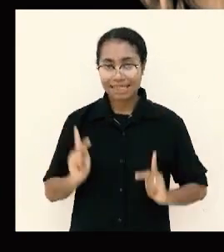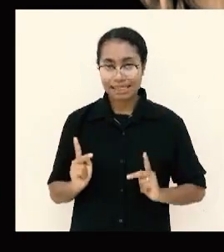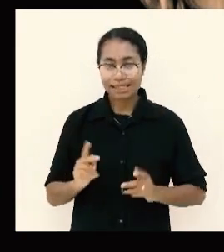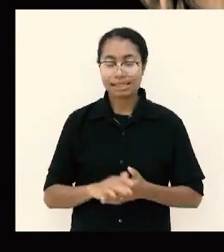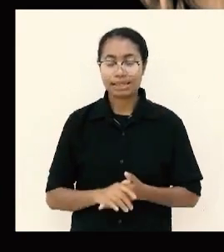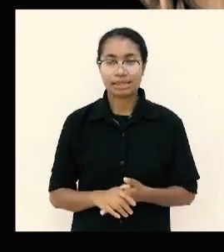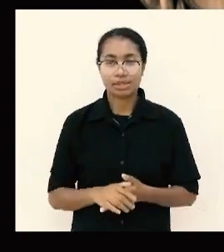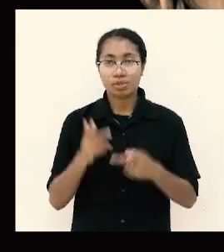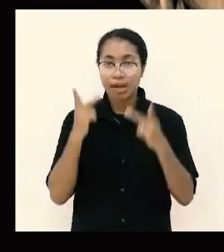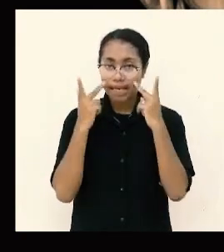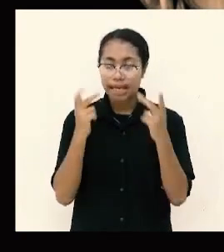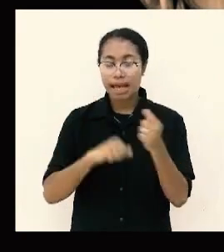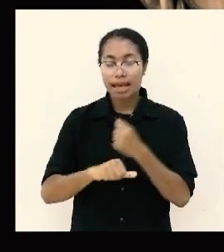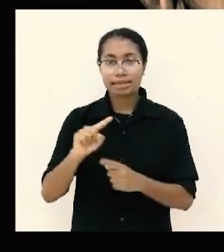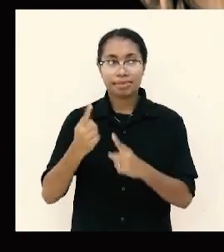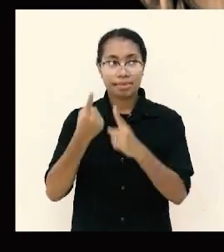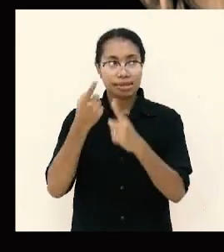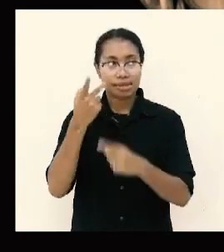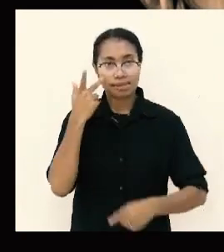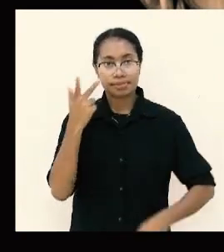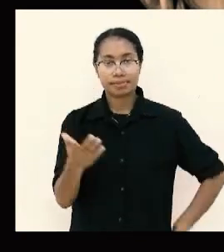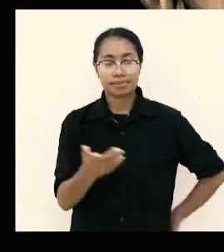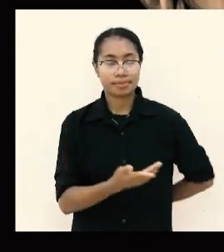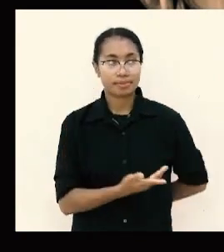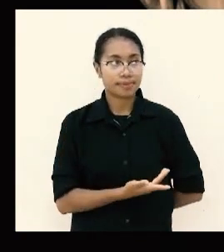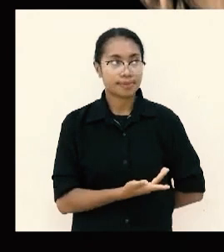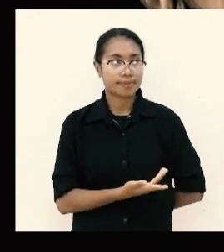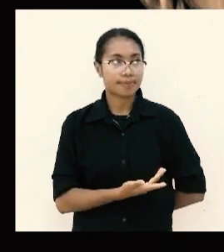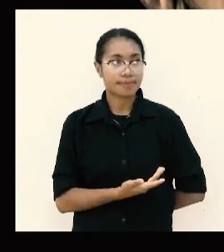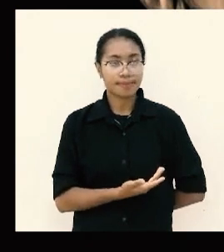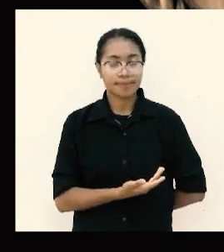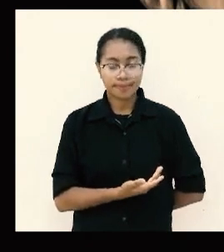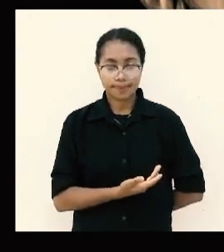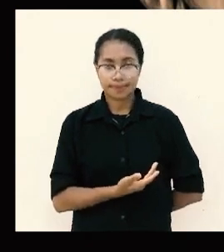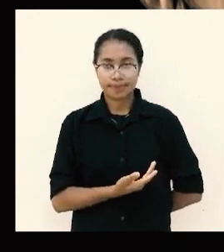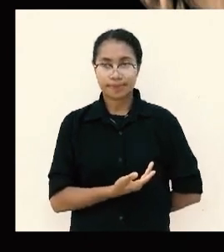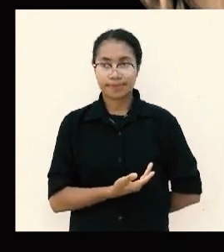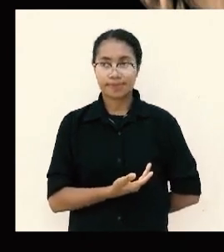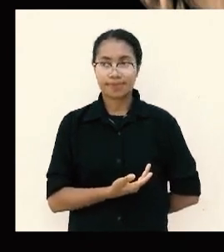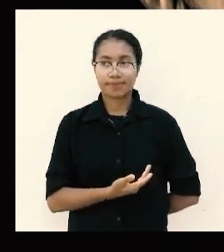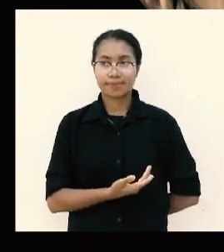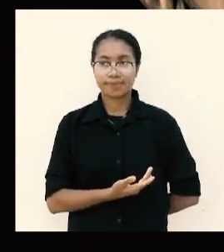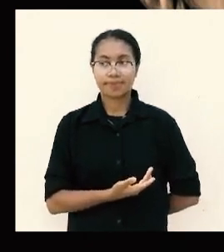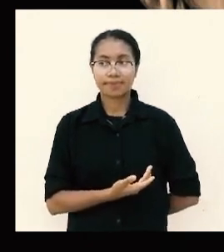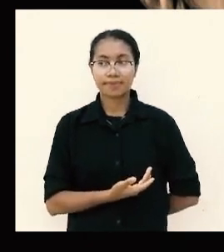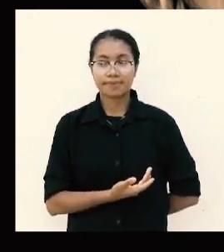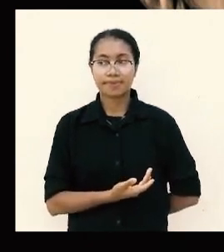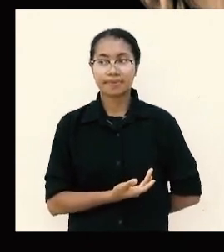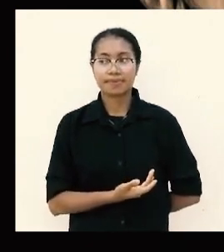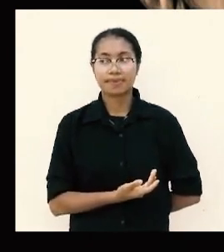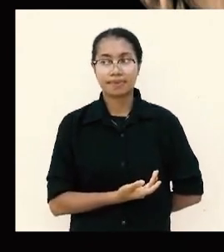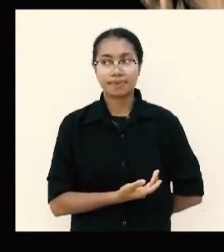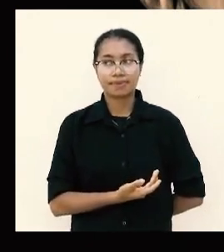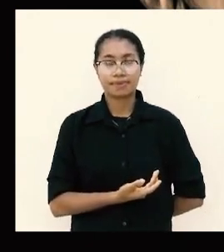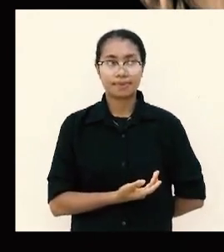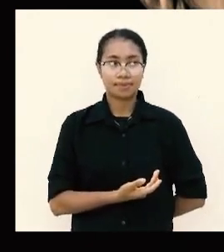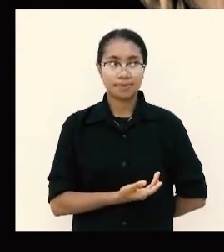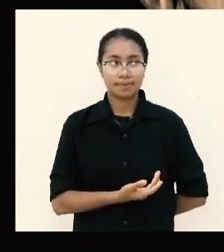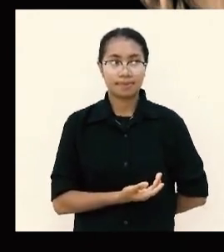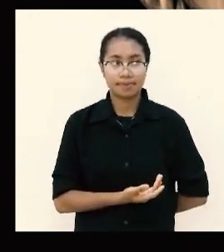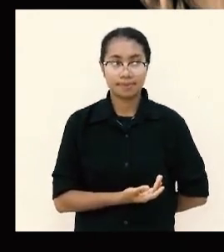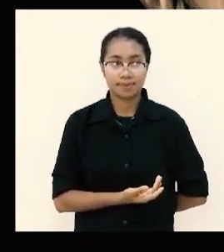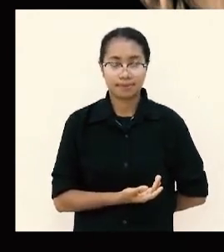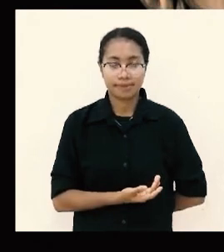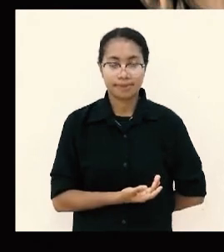ku katakan ini bukanlah karena kekurangan sebab aku telah